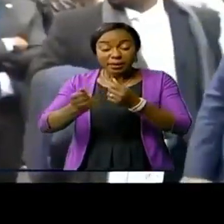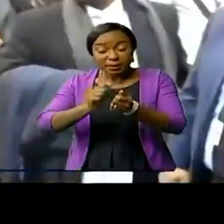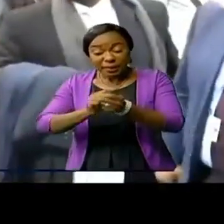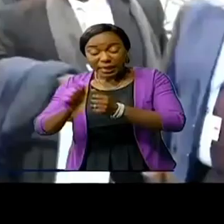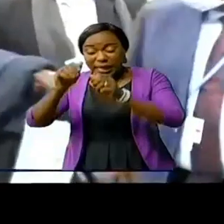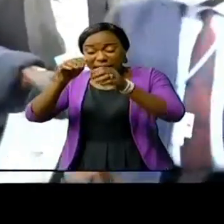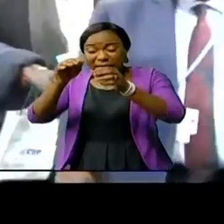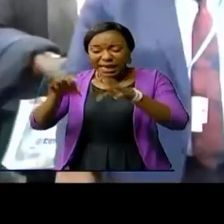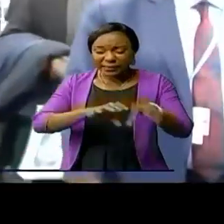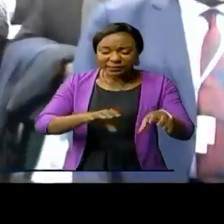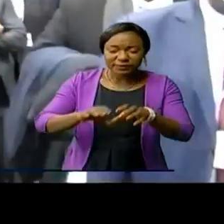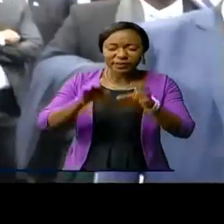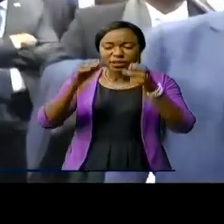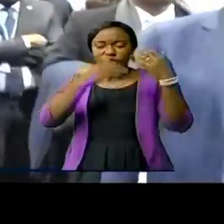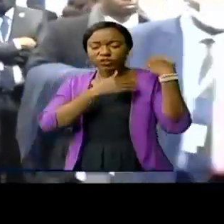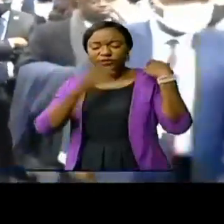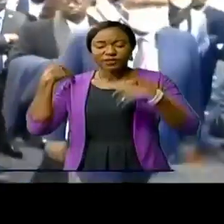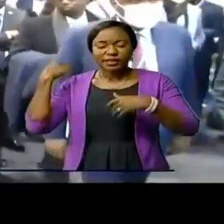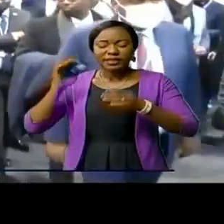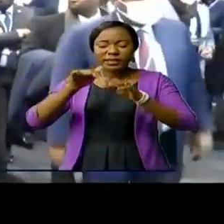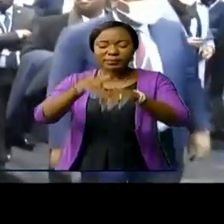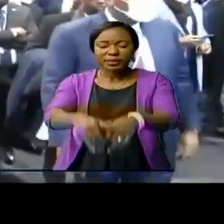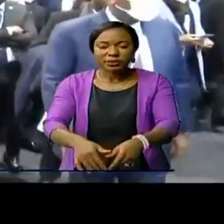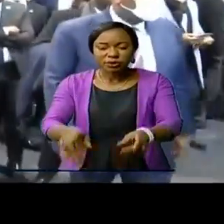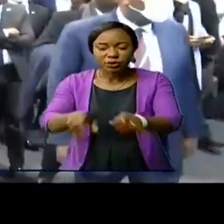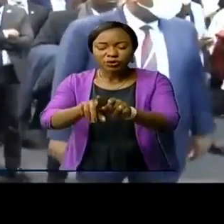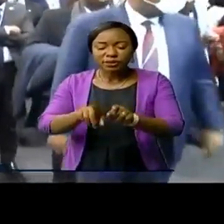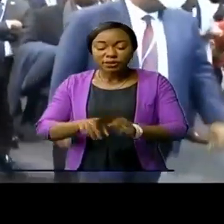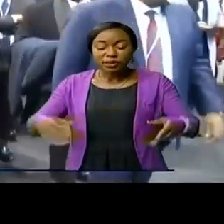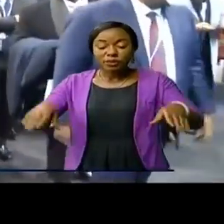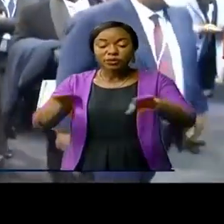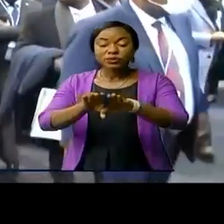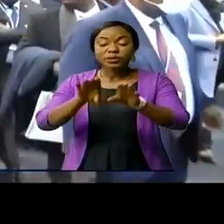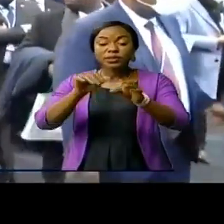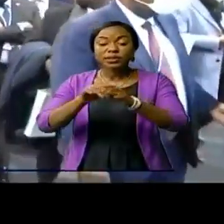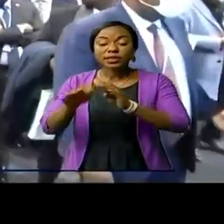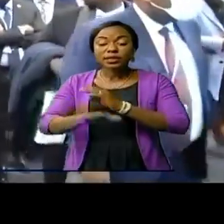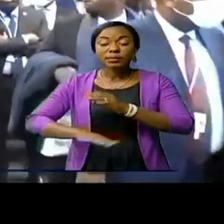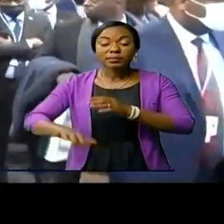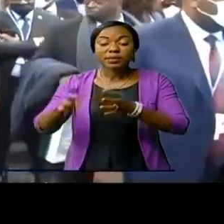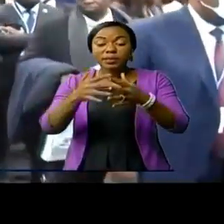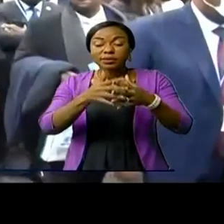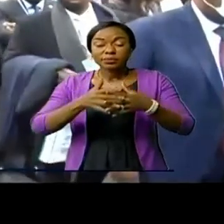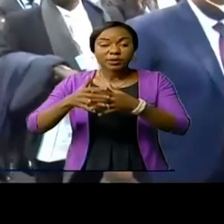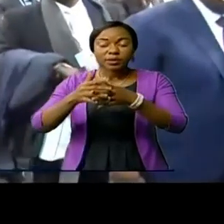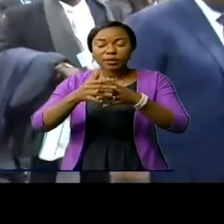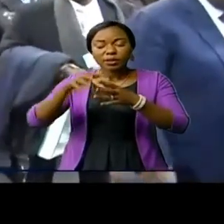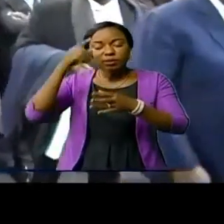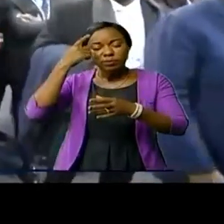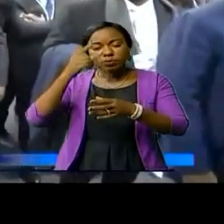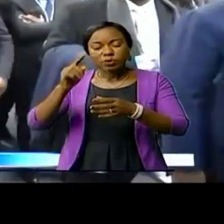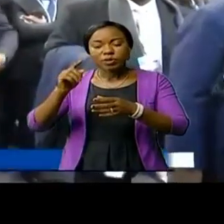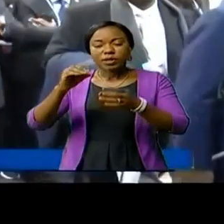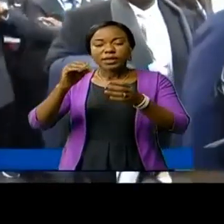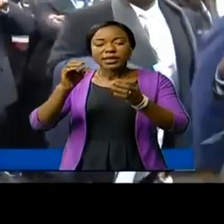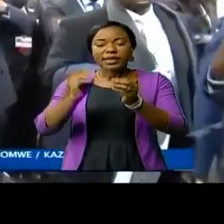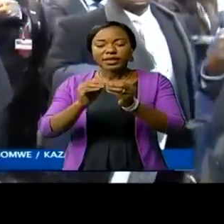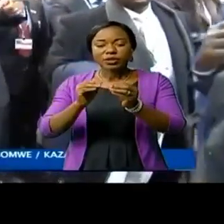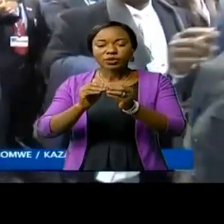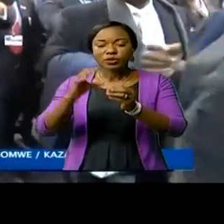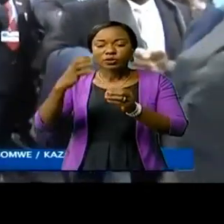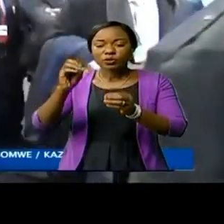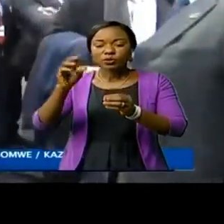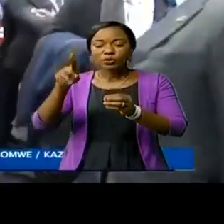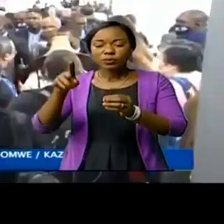activités que le chef de l'État a clôturé son séjour à Glasgow. Dans le cadre de la COP26, sa brillante